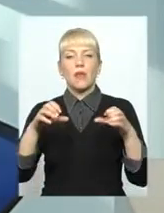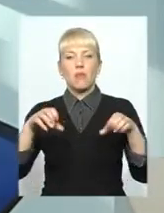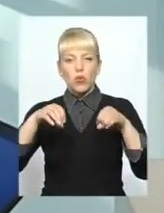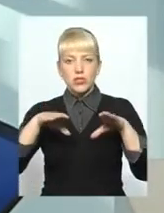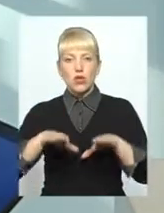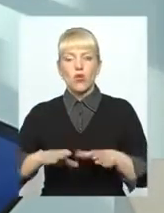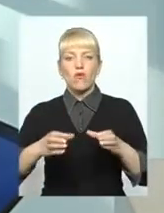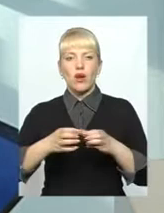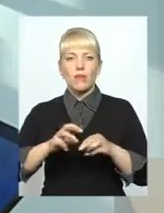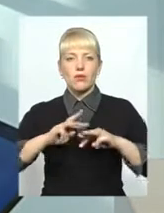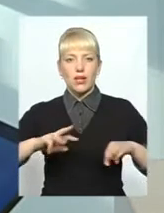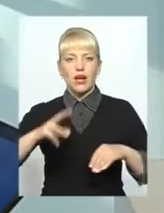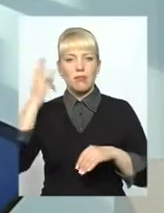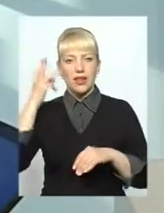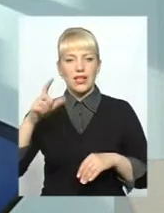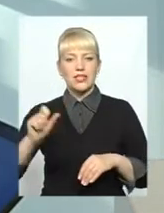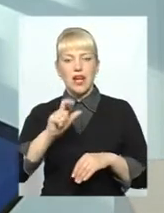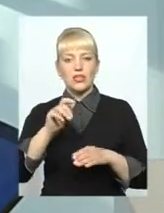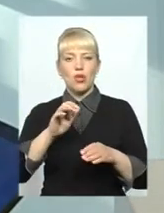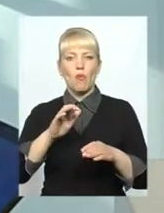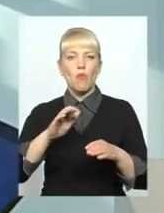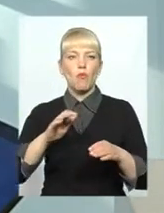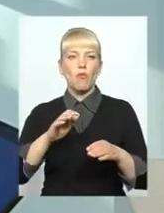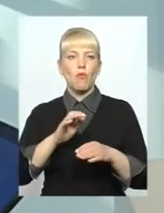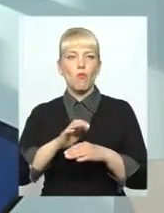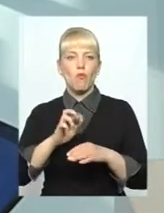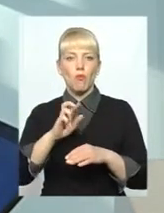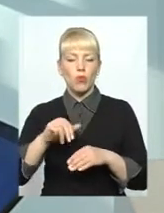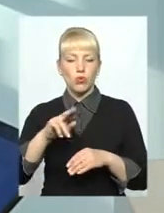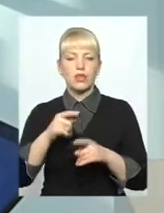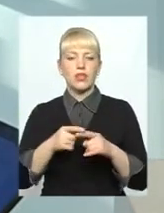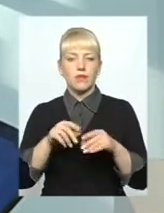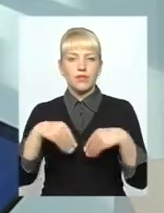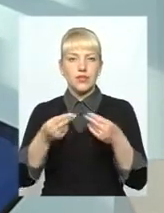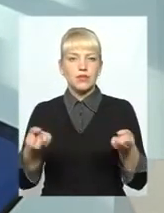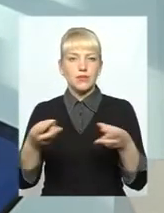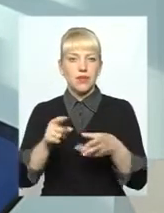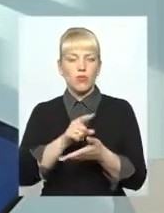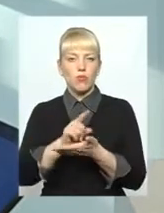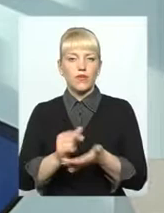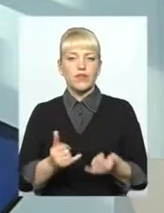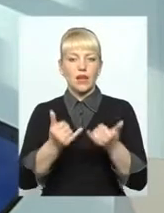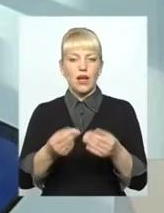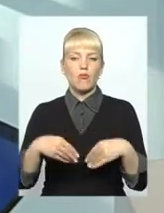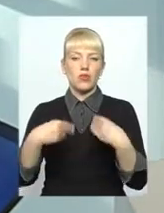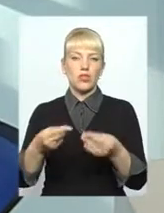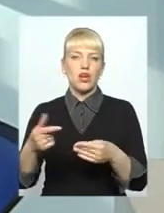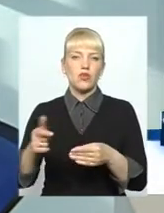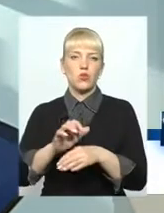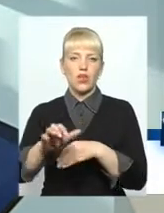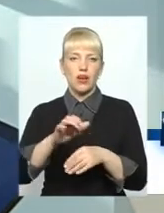міністрів «Хмельницьказбут» визначено постачальником зі спеціальними обов'язками для постачання газу для потреб населення.